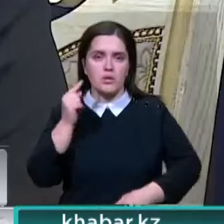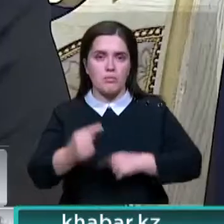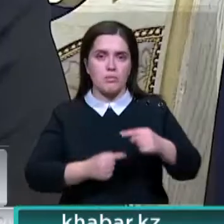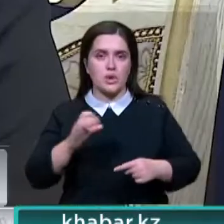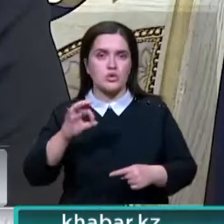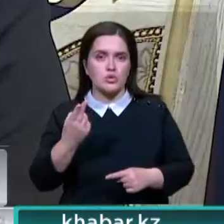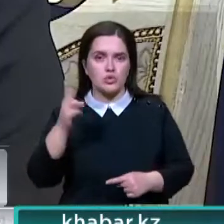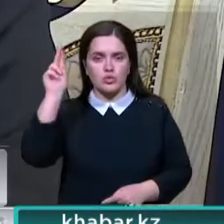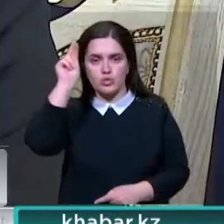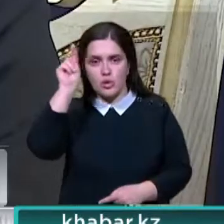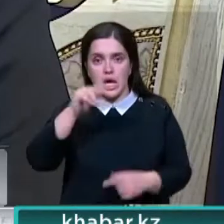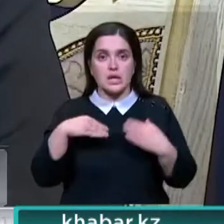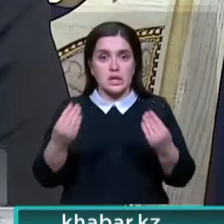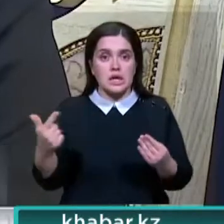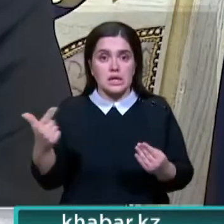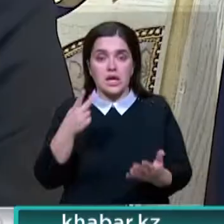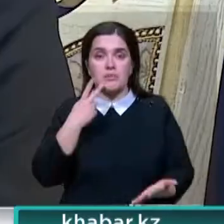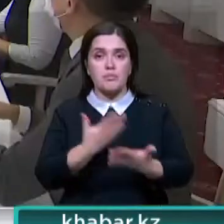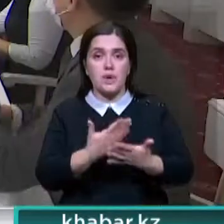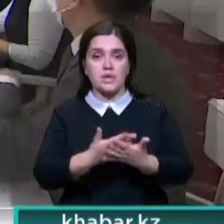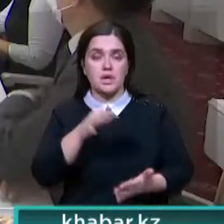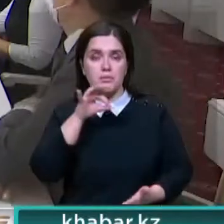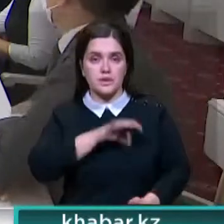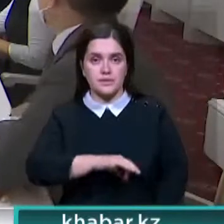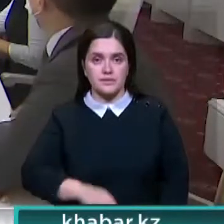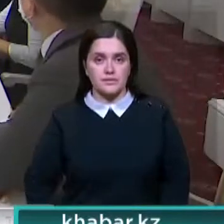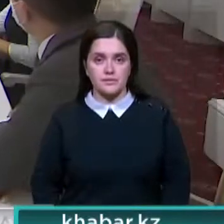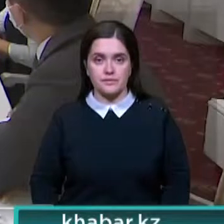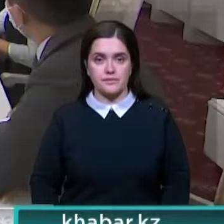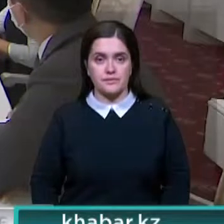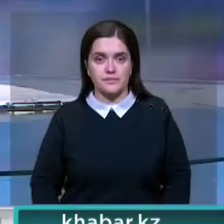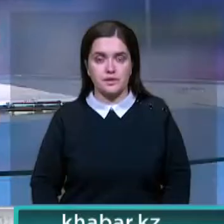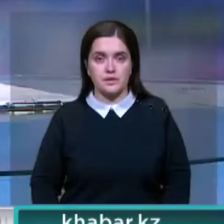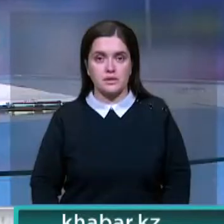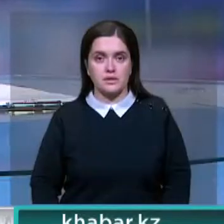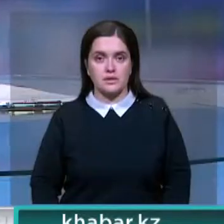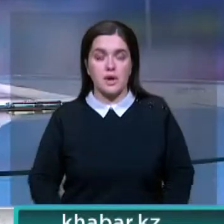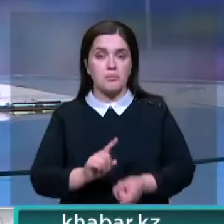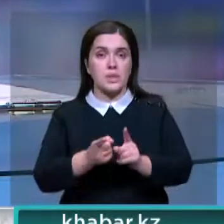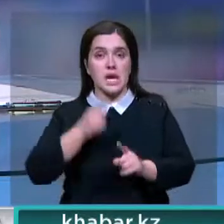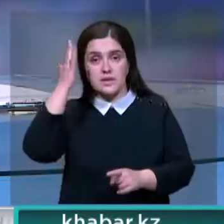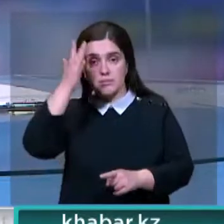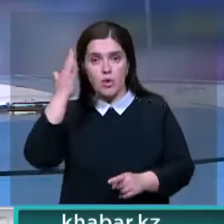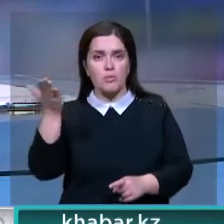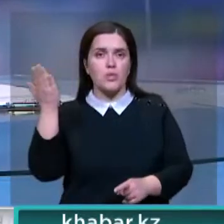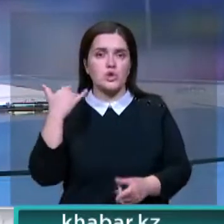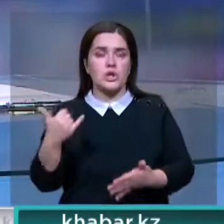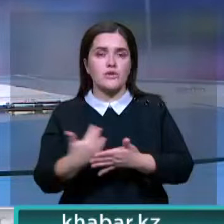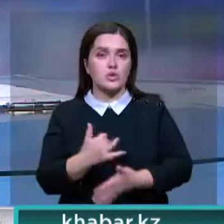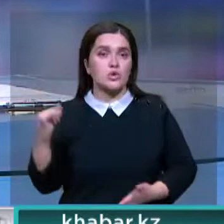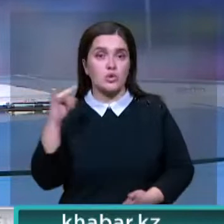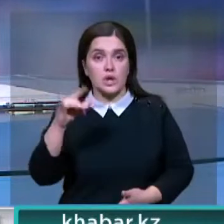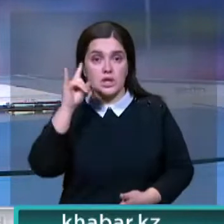потенциал молодого поколения социологов, дать гарантии и показать перспективы. Переосмыслить прошлую и